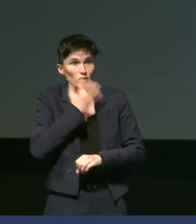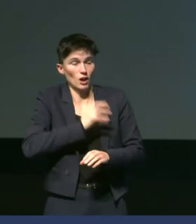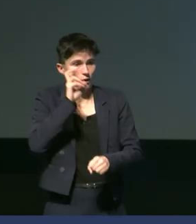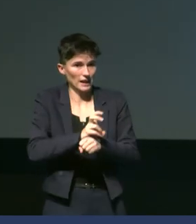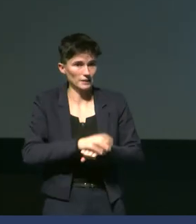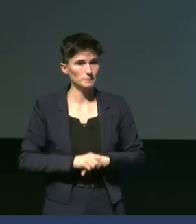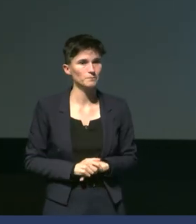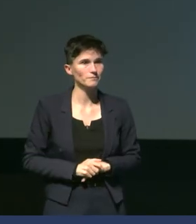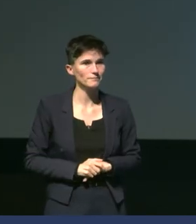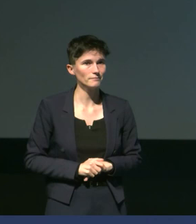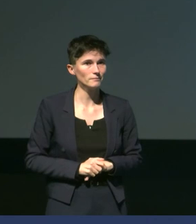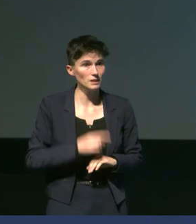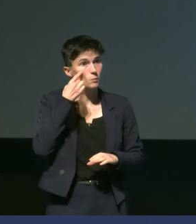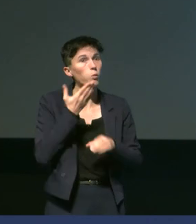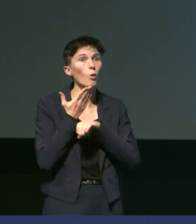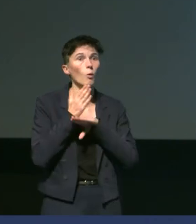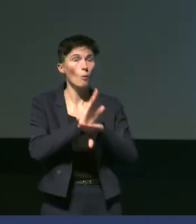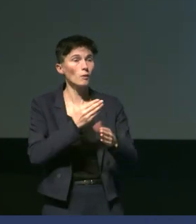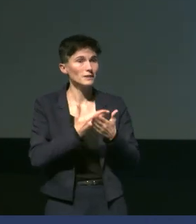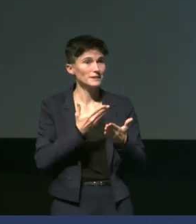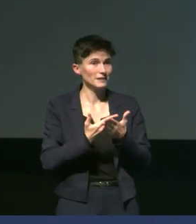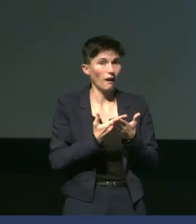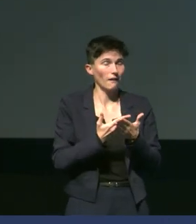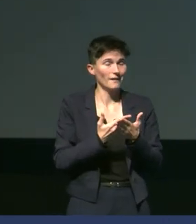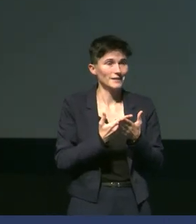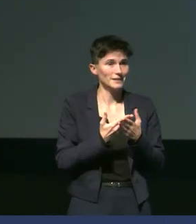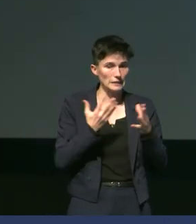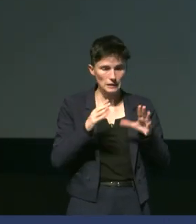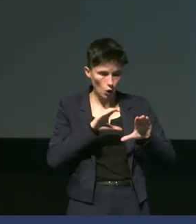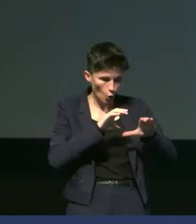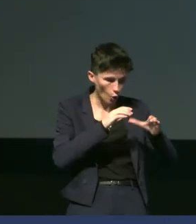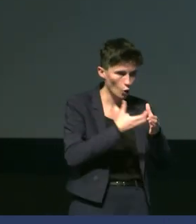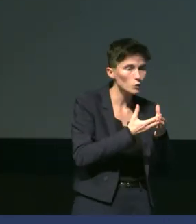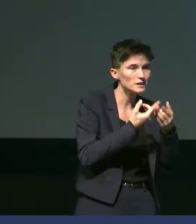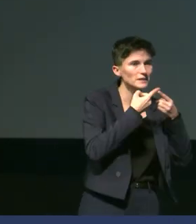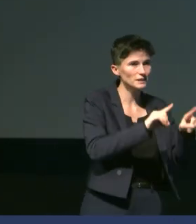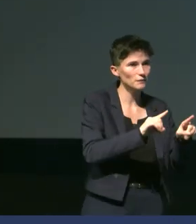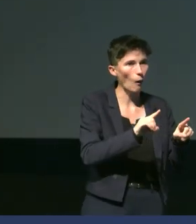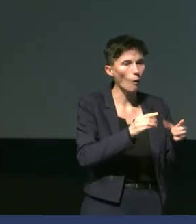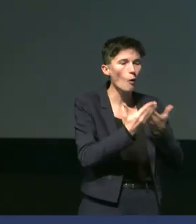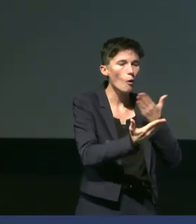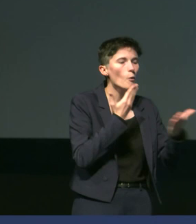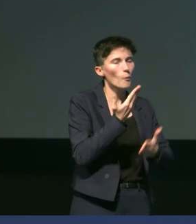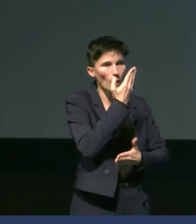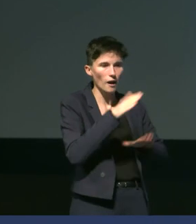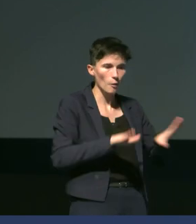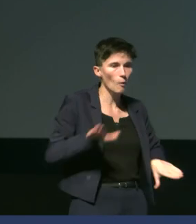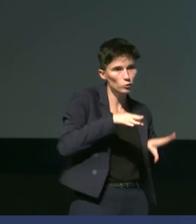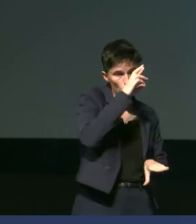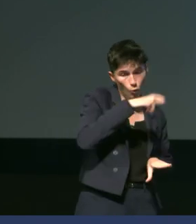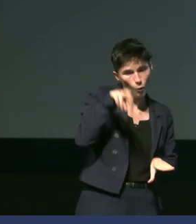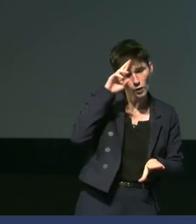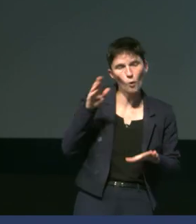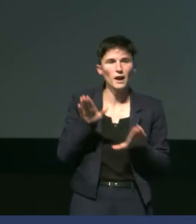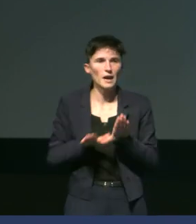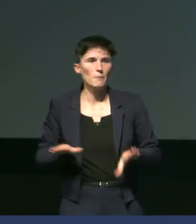parce que pour vous montrer un peu la différence de colonie entre manchots royaux et manchots empereurs,